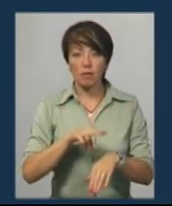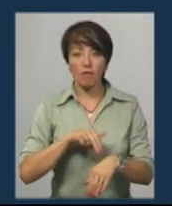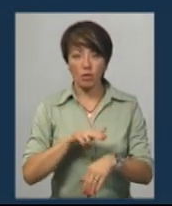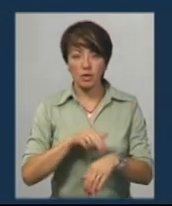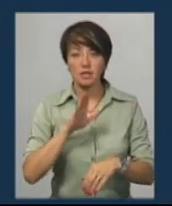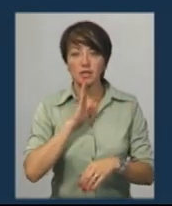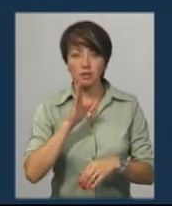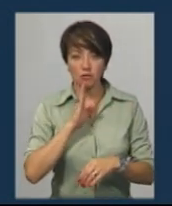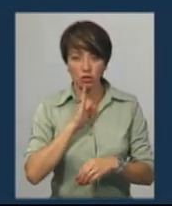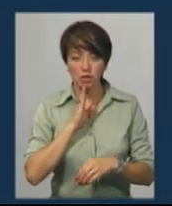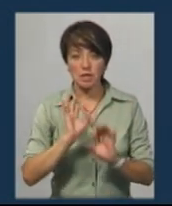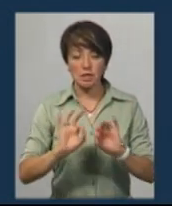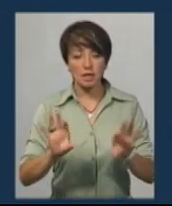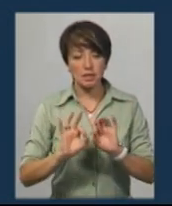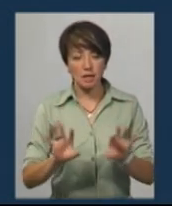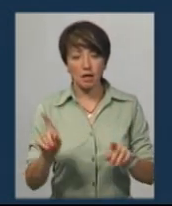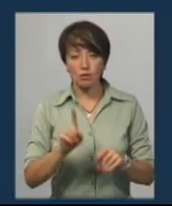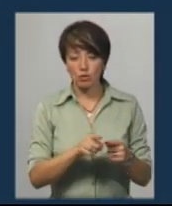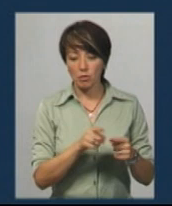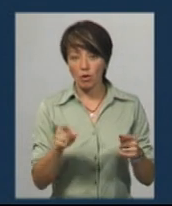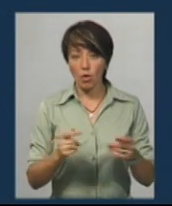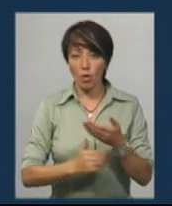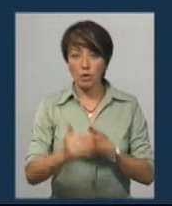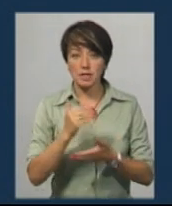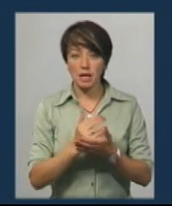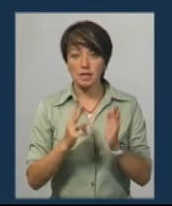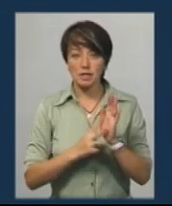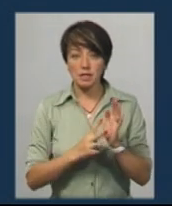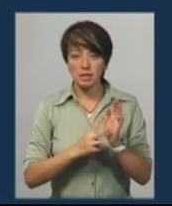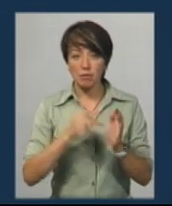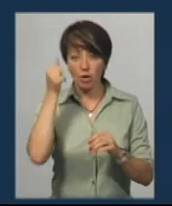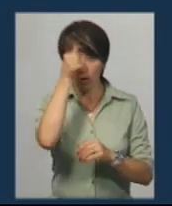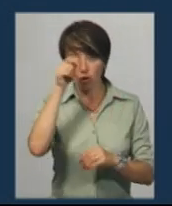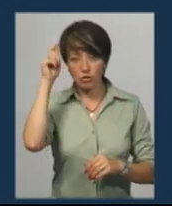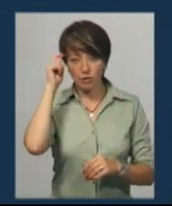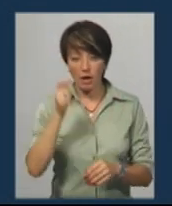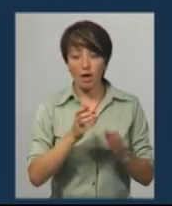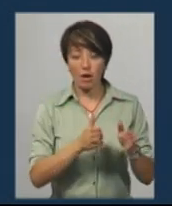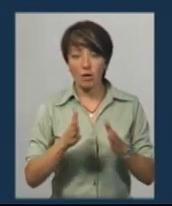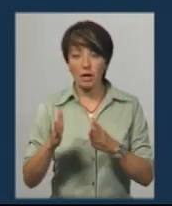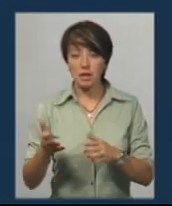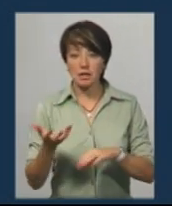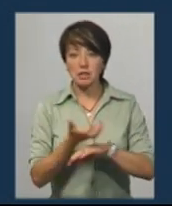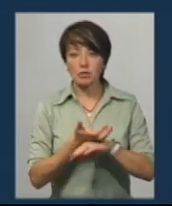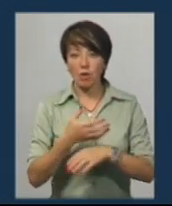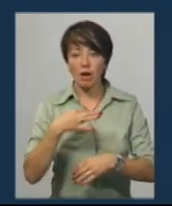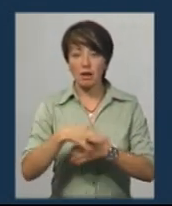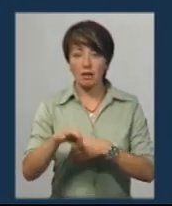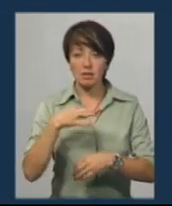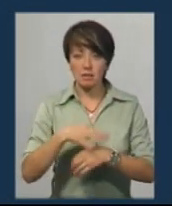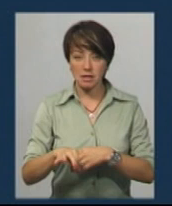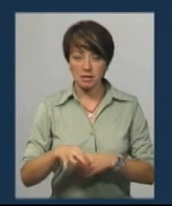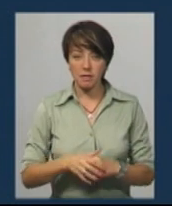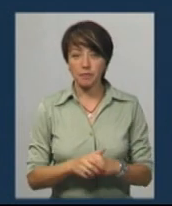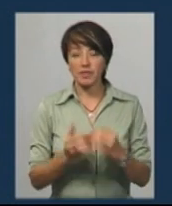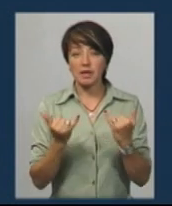дівчина сказала, що протягом останніх семи років чоловік регулярно вчиняв над нею сексуальне насильство.